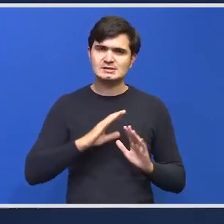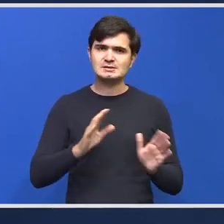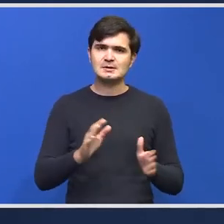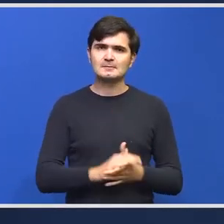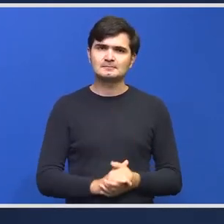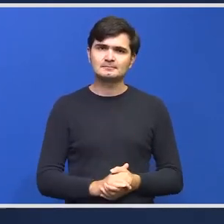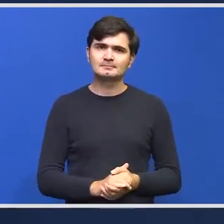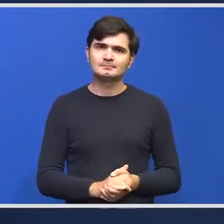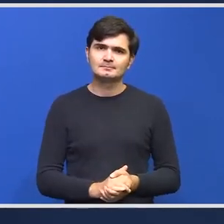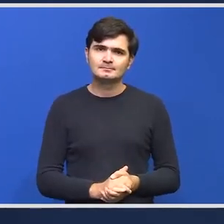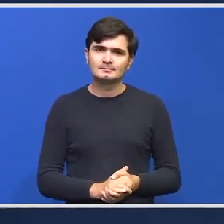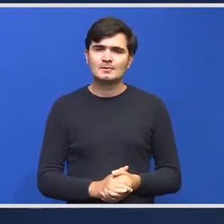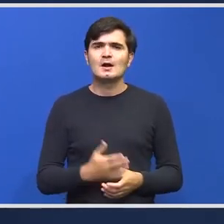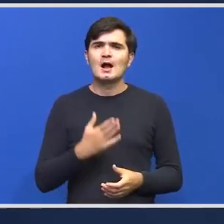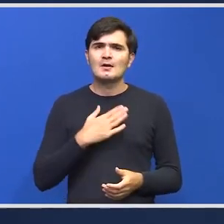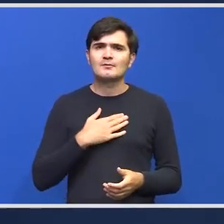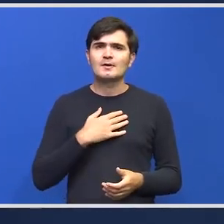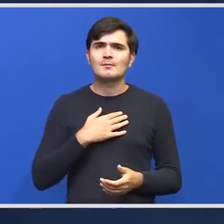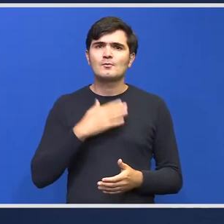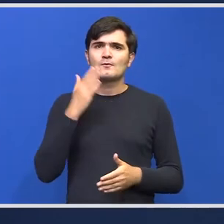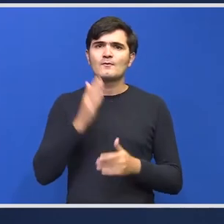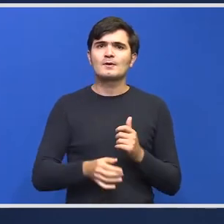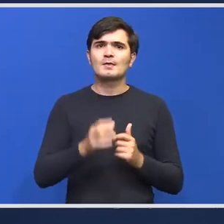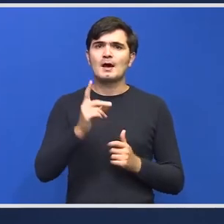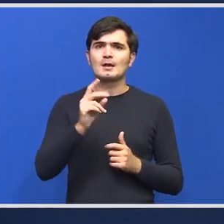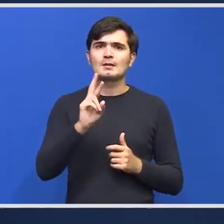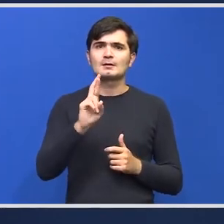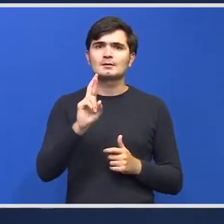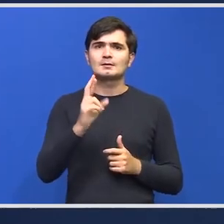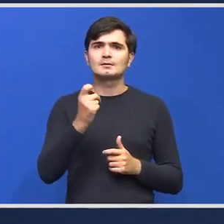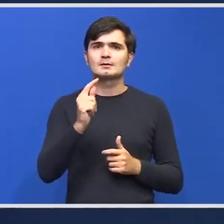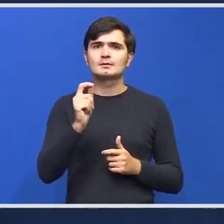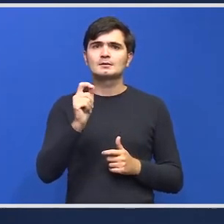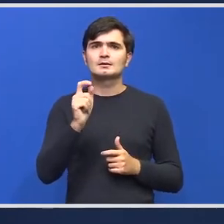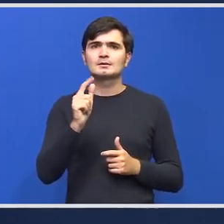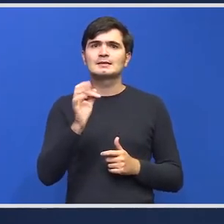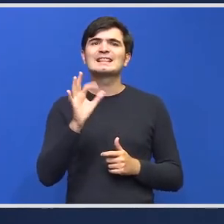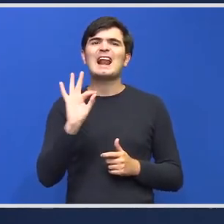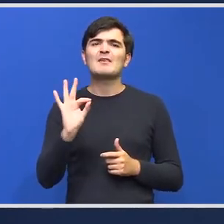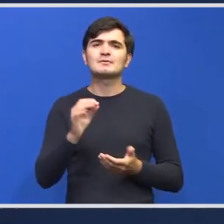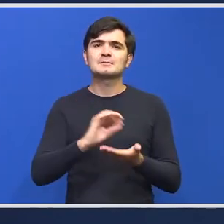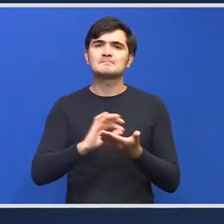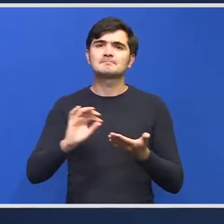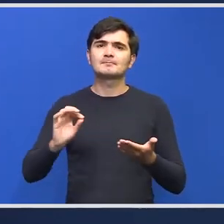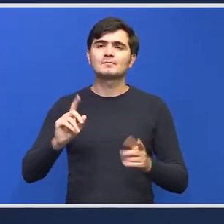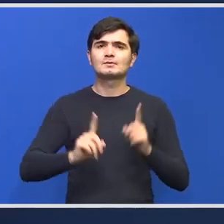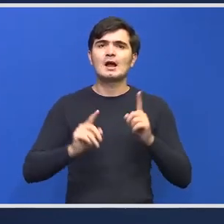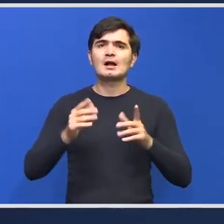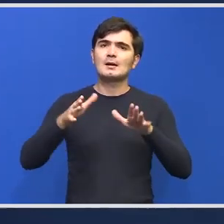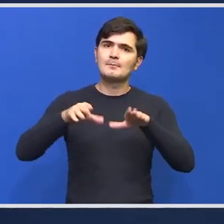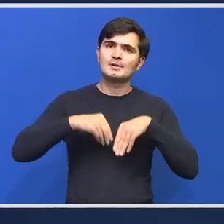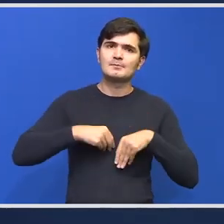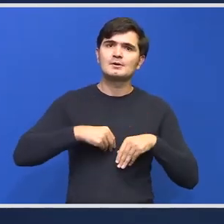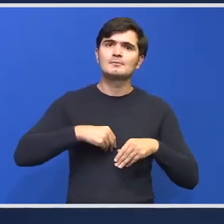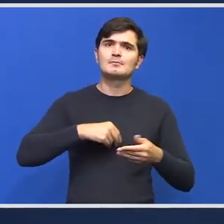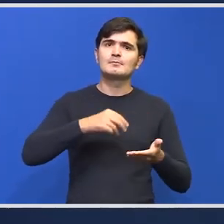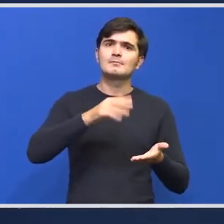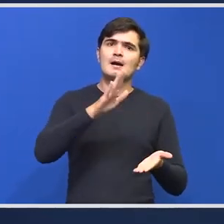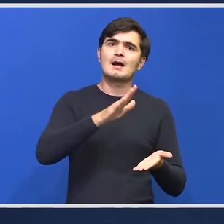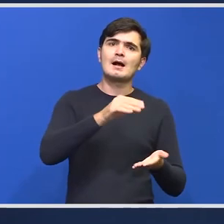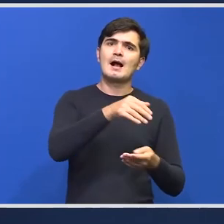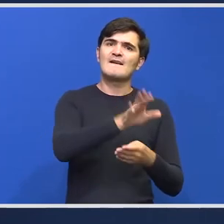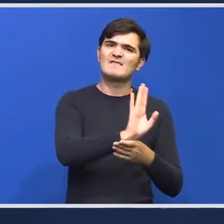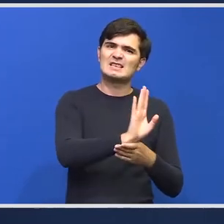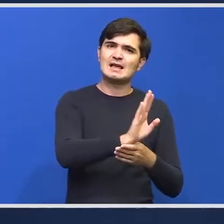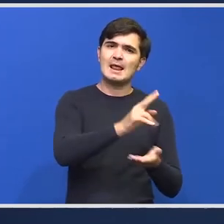avem un dreapt final în momentul în care avem și toate avizele necesare după ce va fi